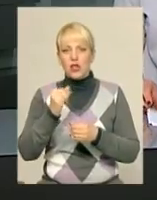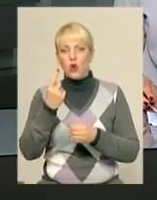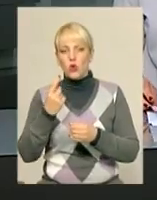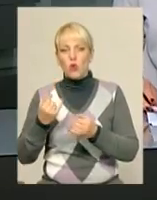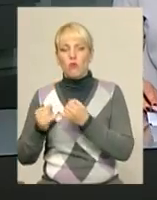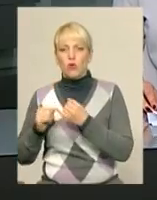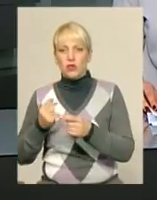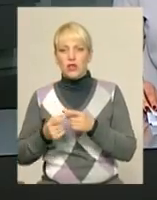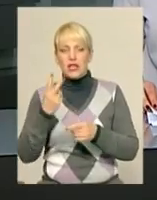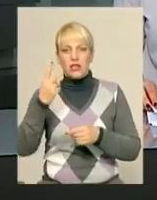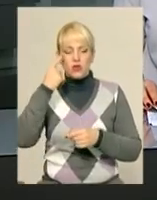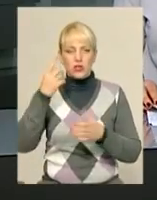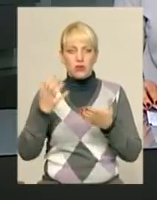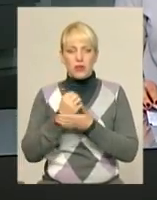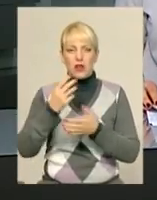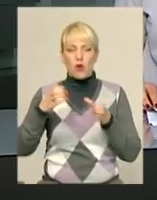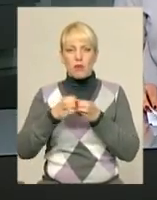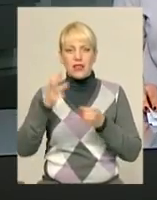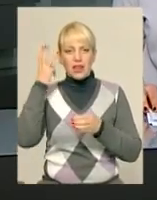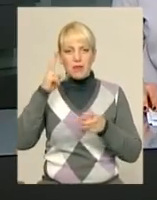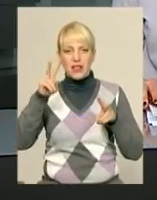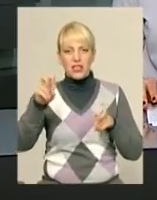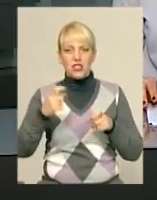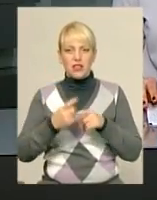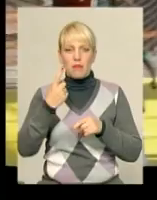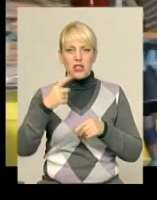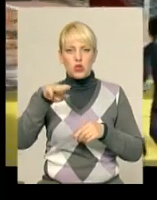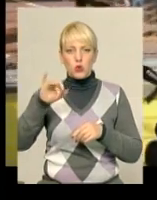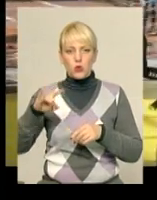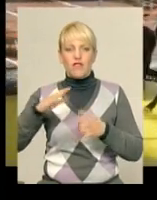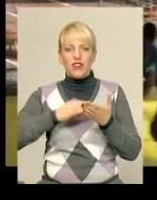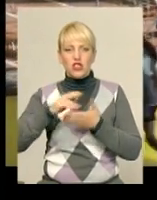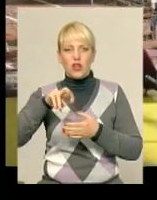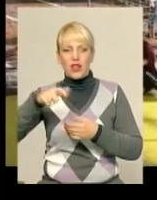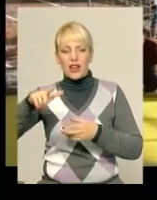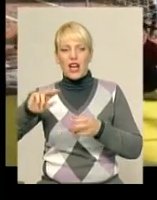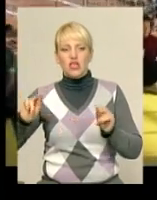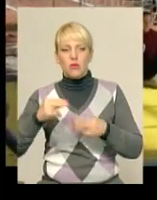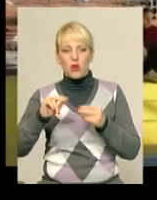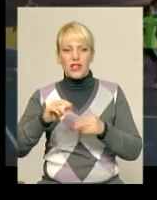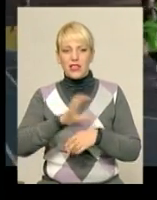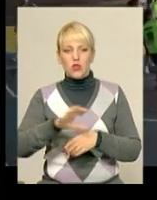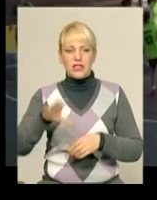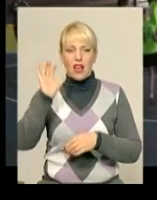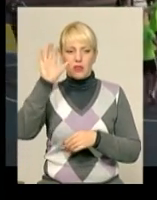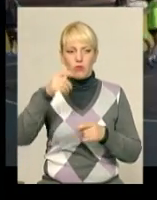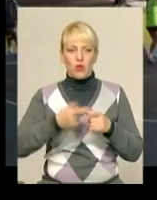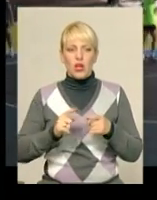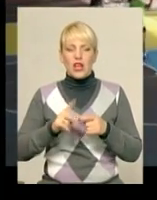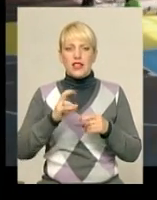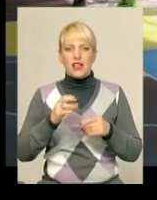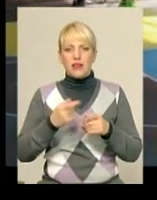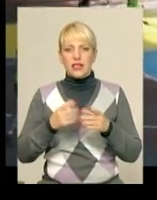Три очки здобула команда «Хмельничанка» в першому турі Вищої ліги чемпіонату України з гандболу. На рідному майданчику вона грала з